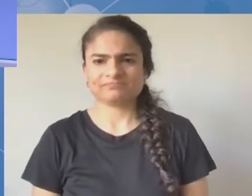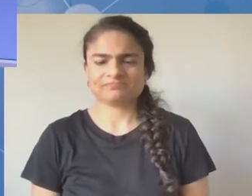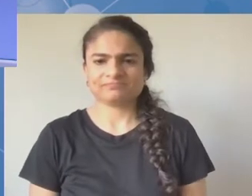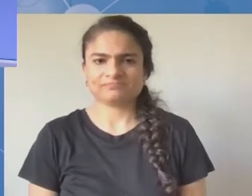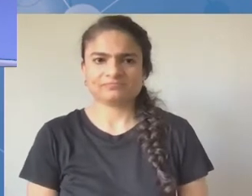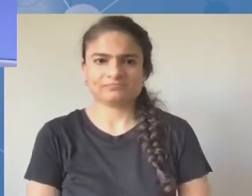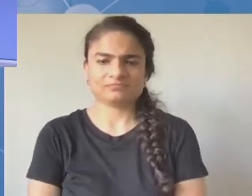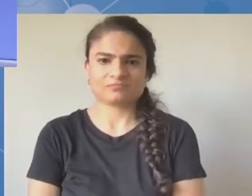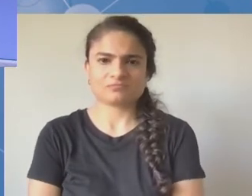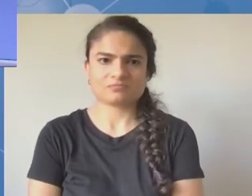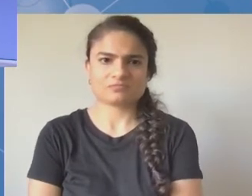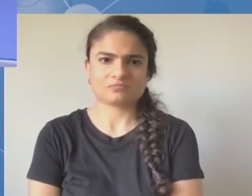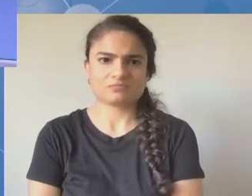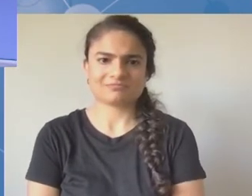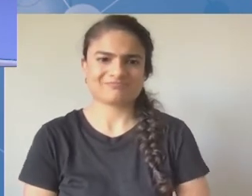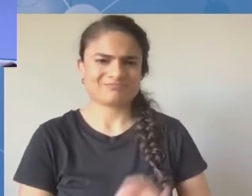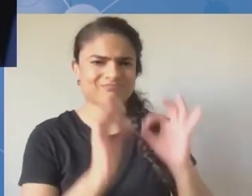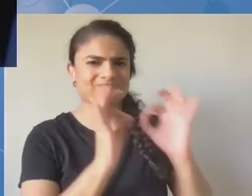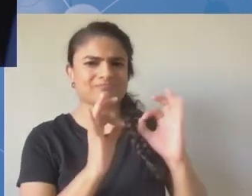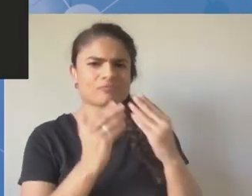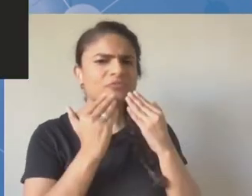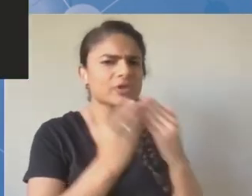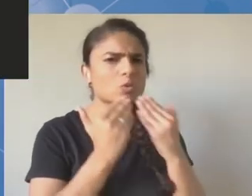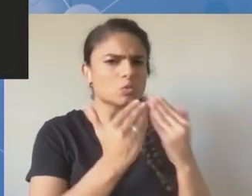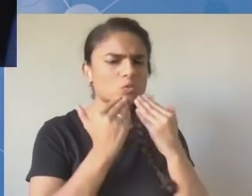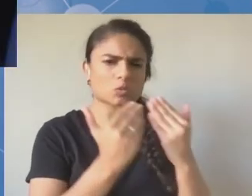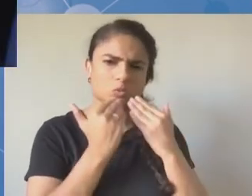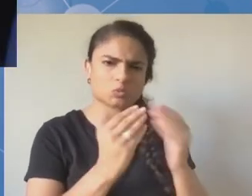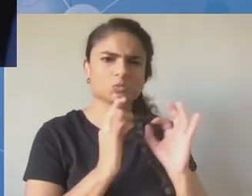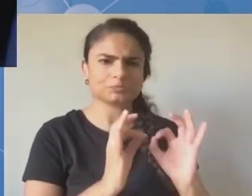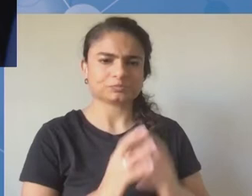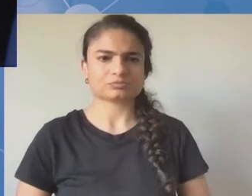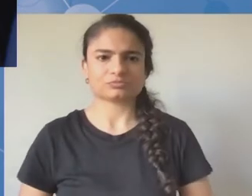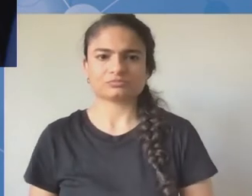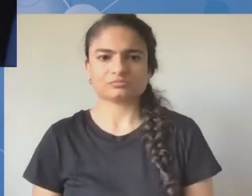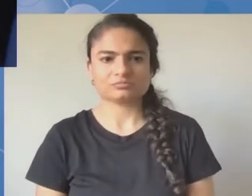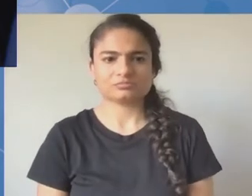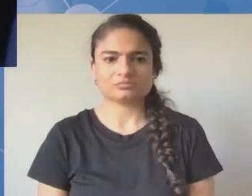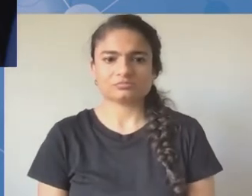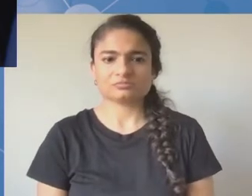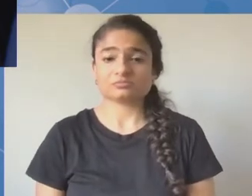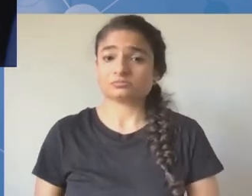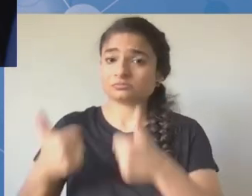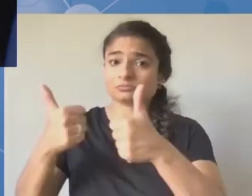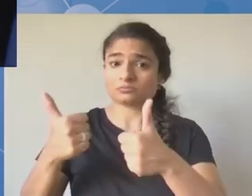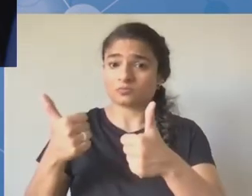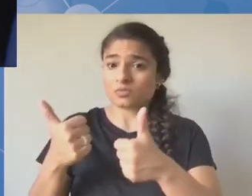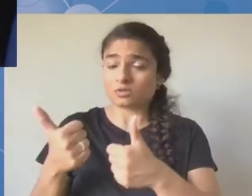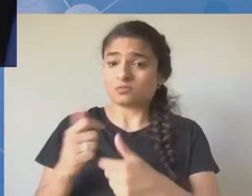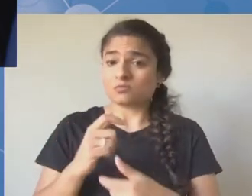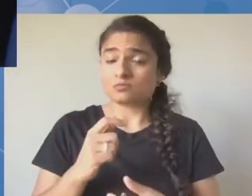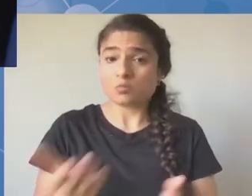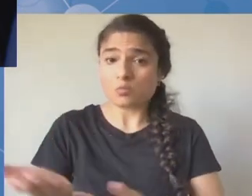Poprosimy o kolejny głos. Dzień dobry lub dobry wieczór w zależności od strefy czasowej. Mam na imię Lily.